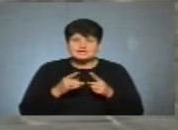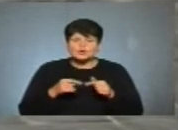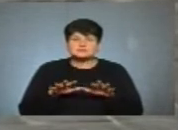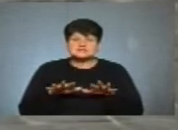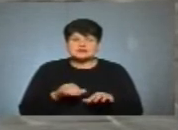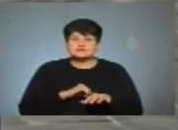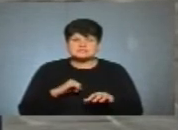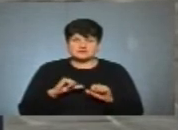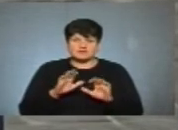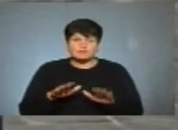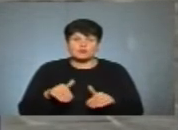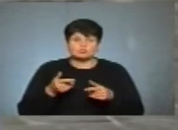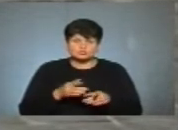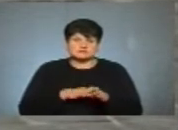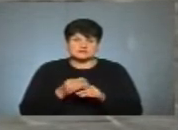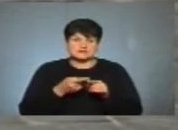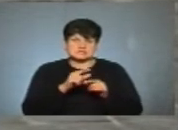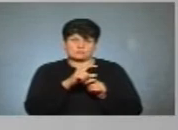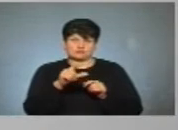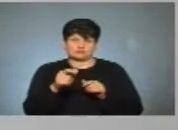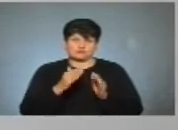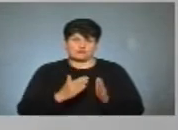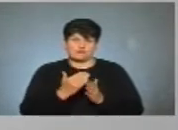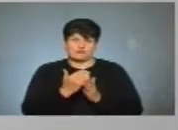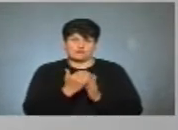місцевого самоврядування ви пропонуєте реалізувати даний пункт програми.